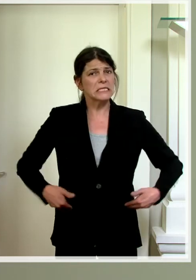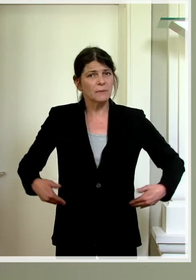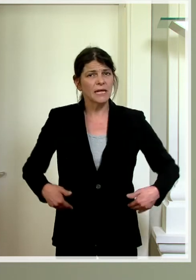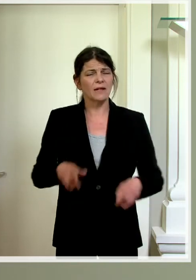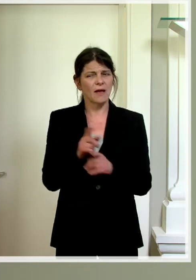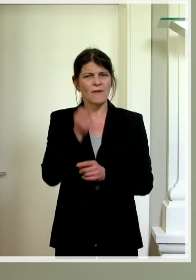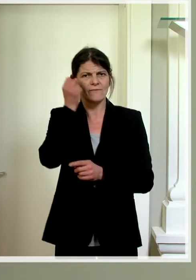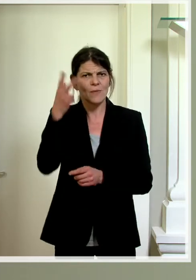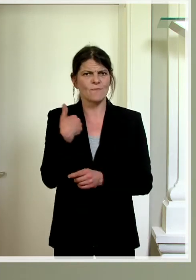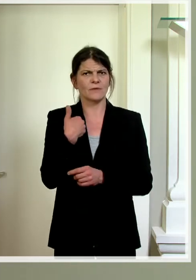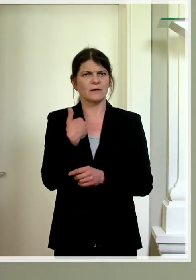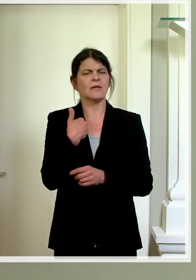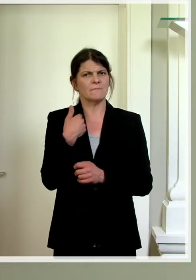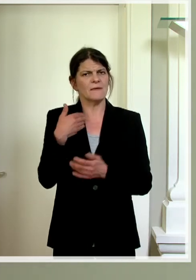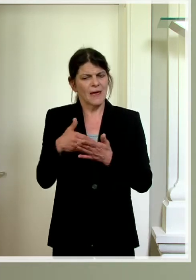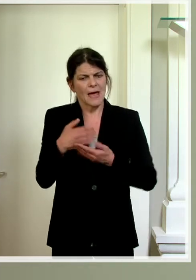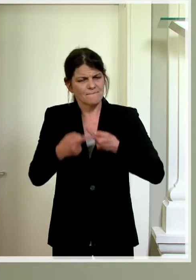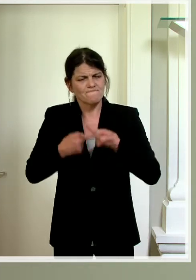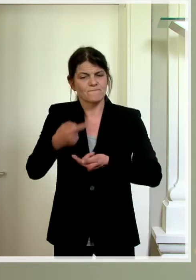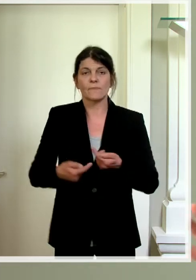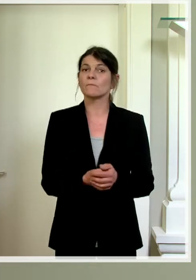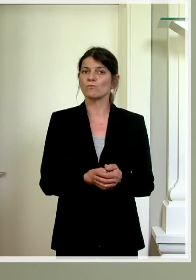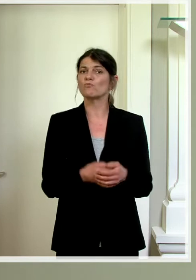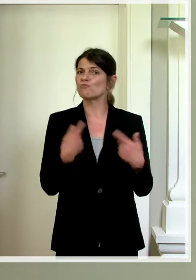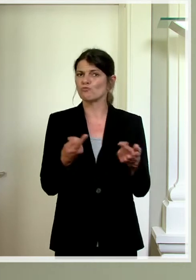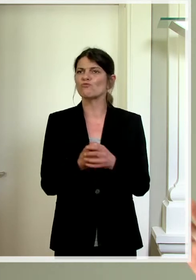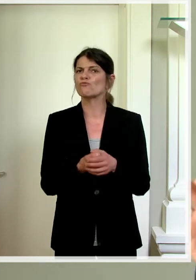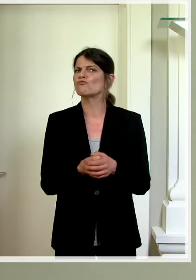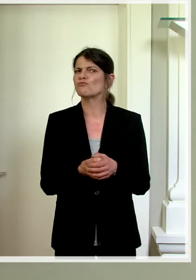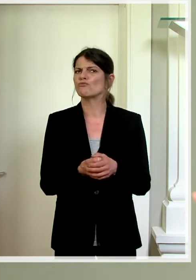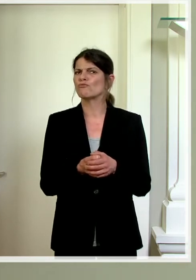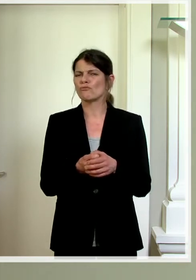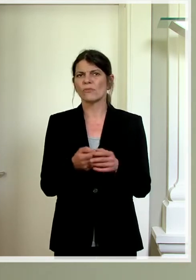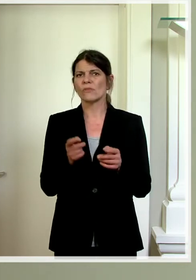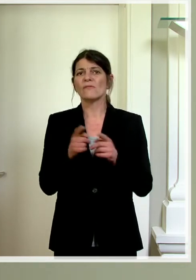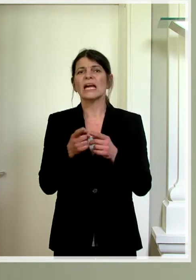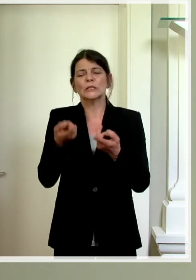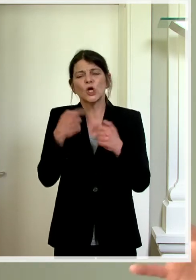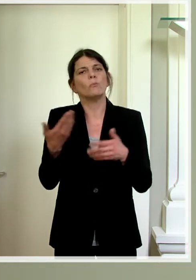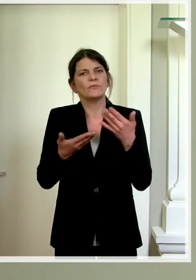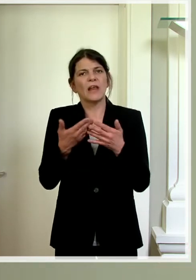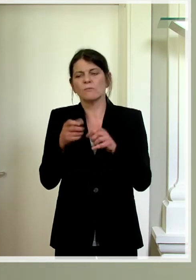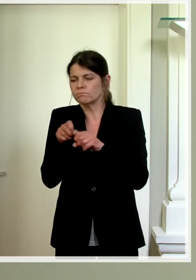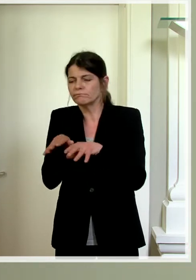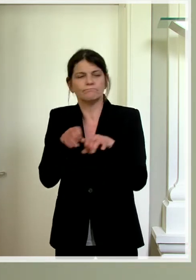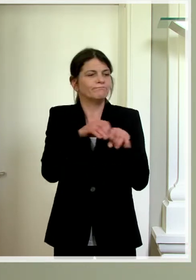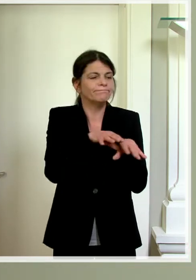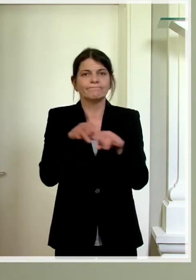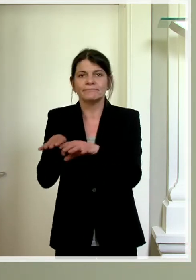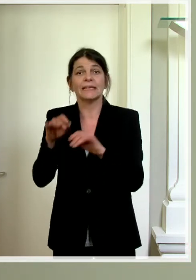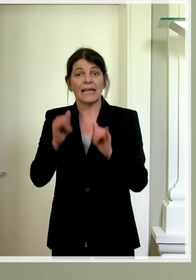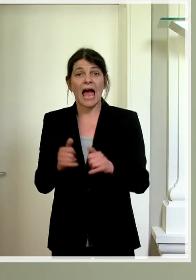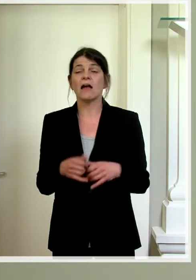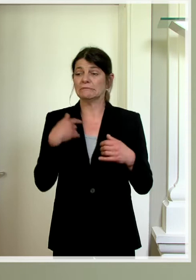gesundem Menschenverstand dahinter gehen, dass wir einige Herde wieder haben werden, einige Ausbrüche wieder sehen werden,